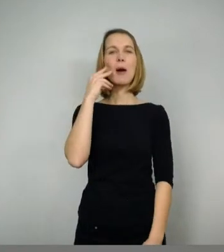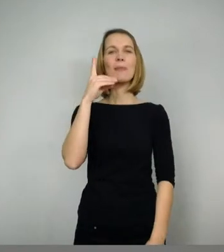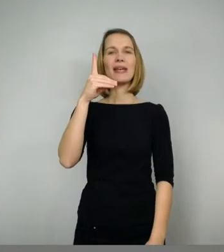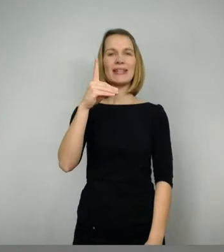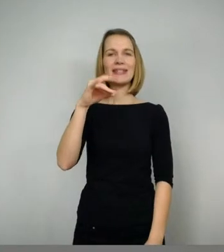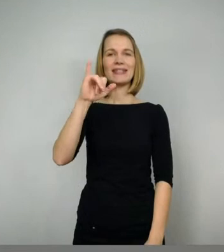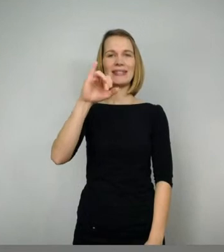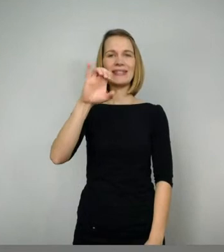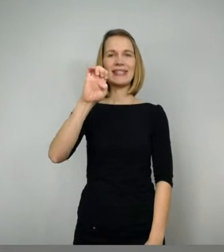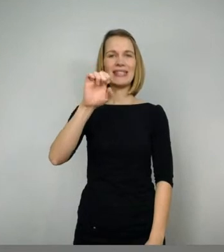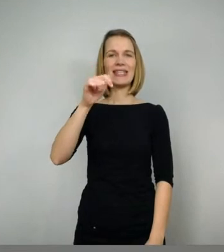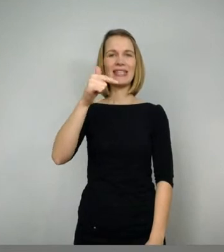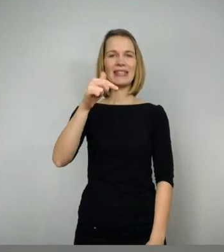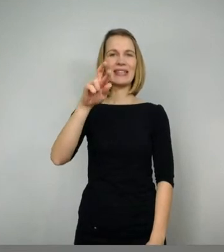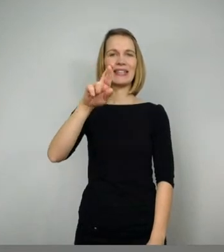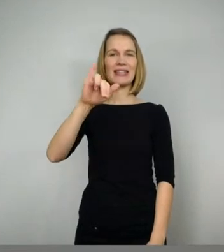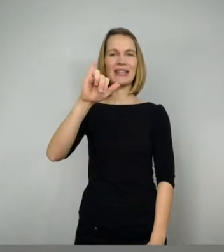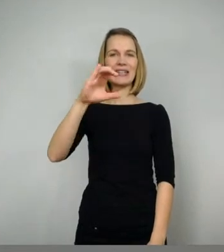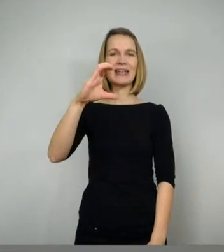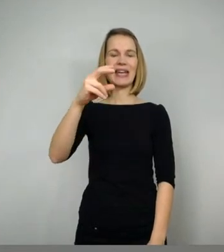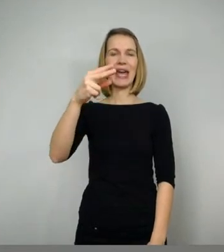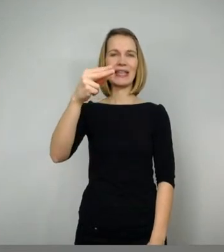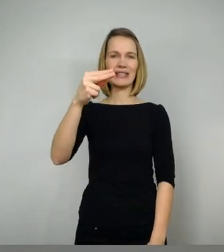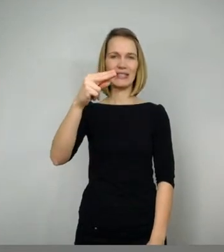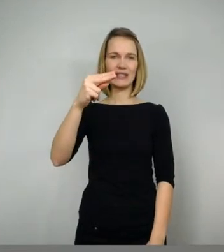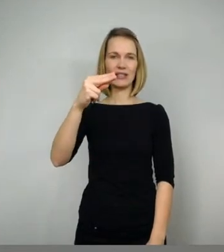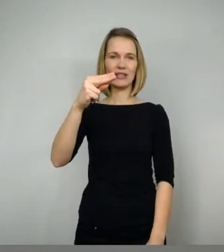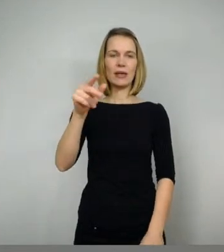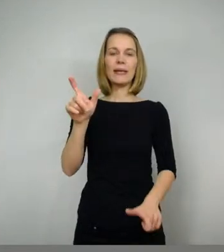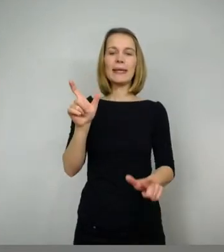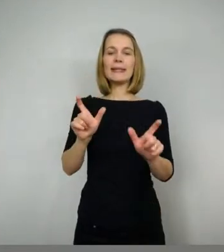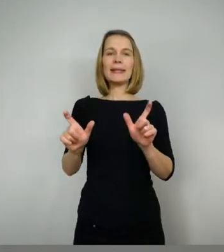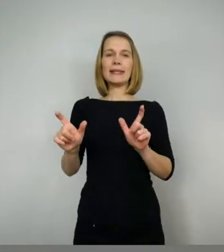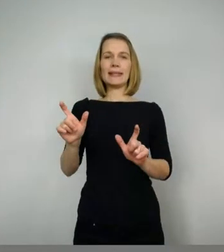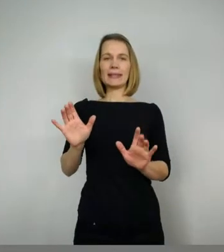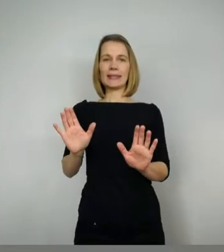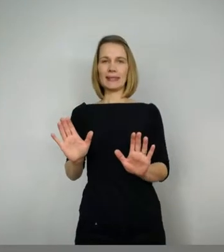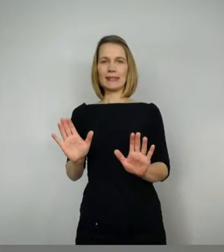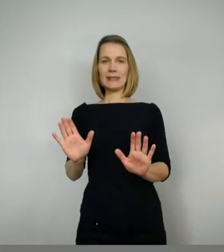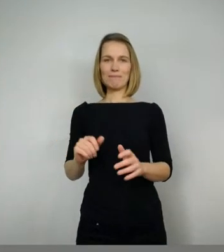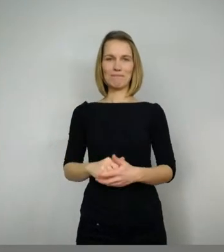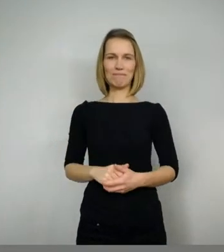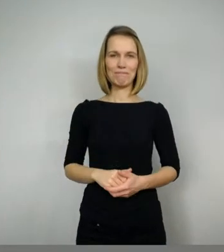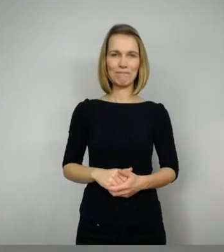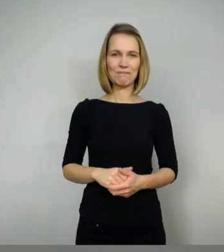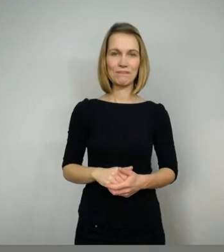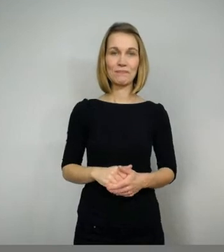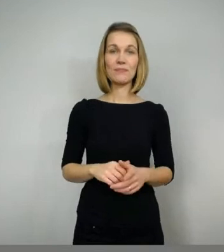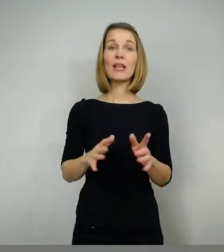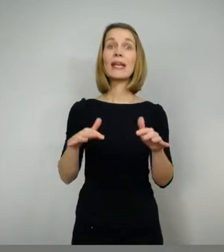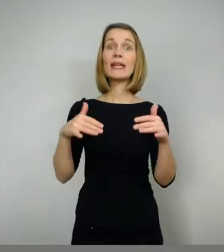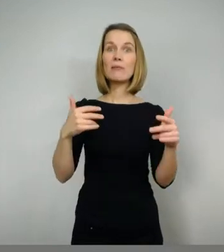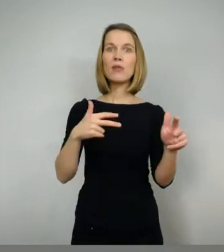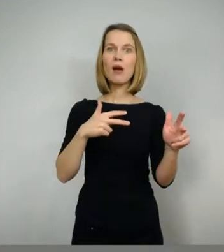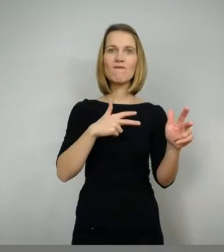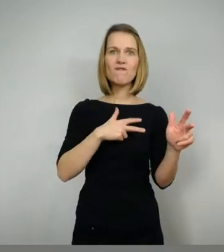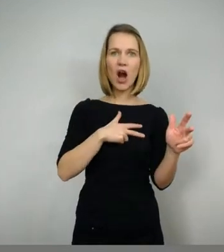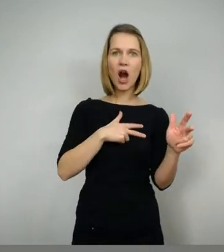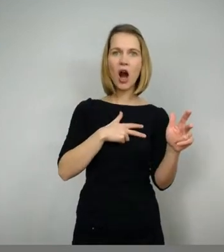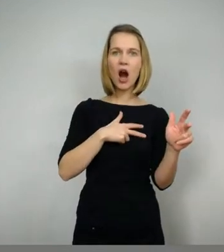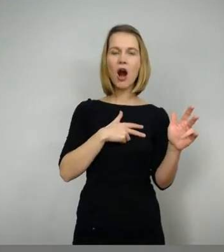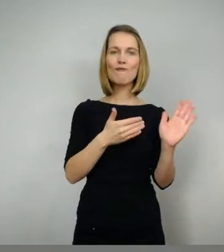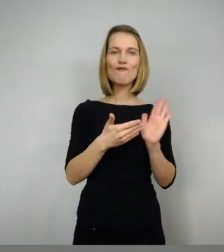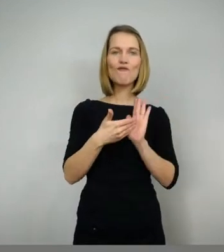Der hat eben, wie schon angekündigt, ein historisches Vorbild, das wir auch relativ gut rekonstruieren können, nämlich Theoderich der Große. Ja, von